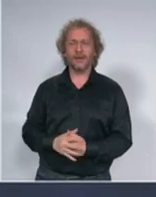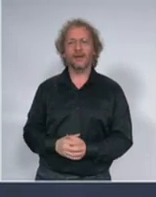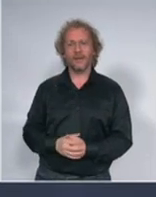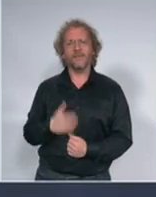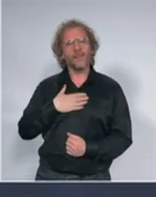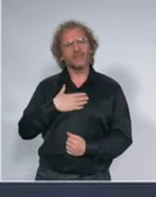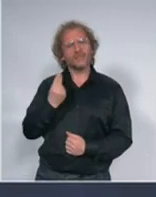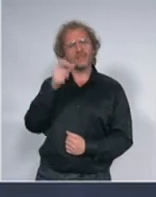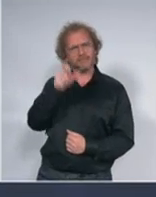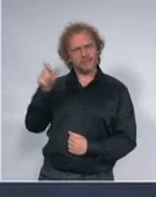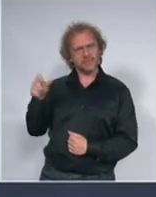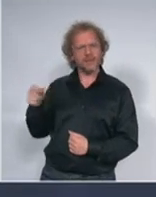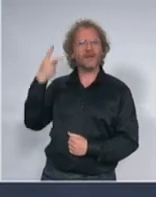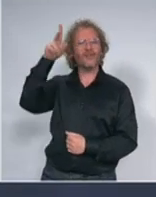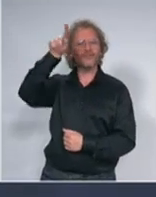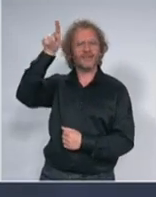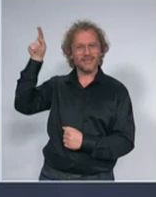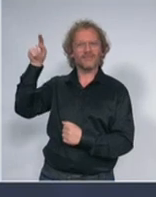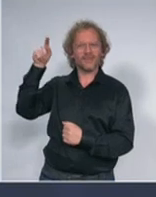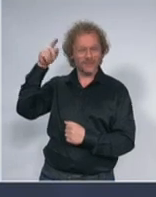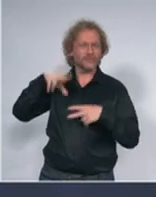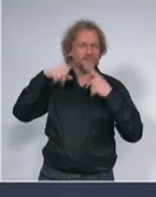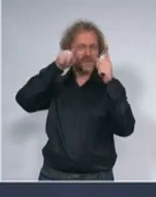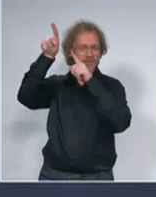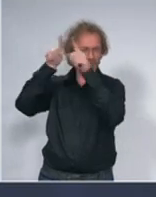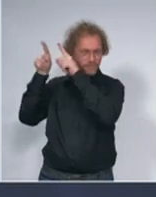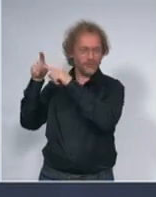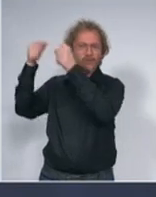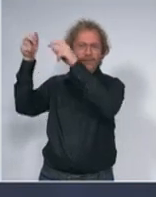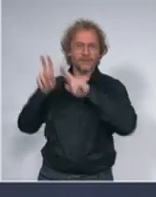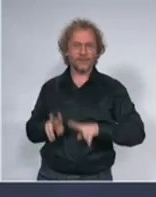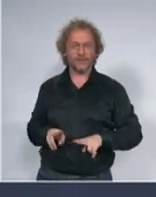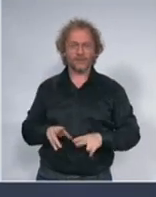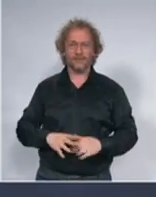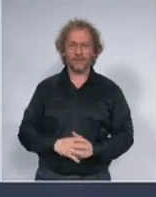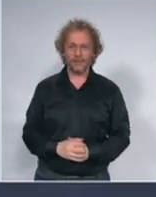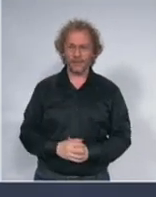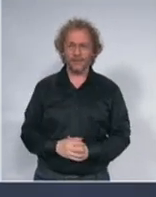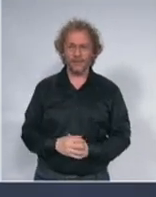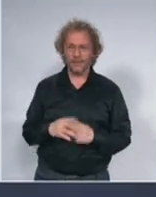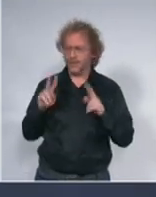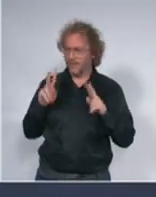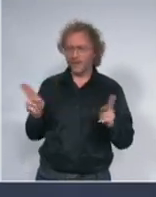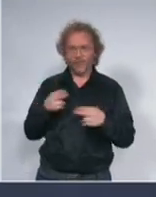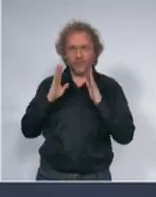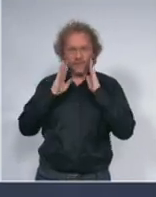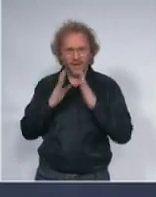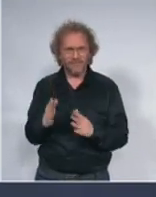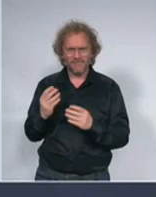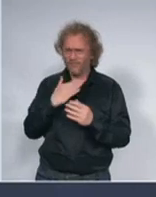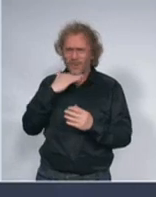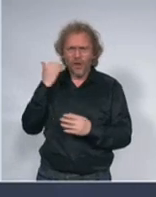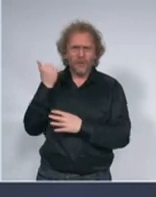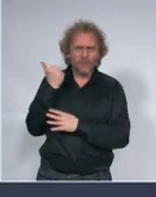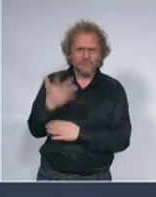živjela i boravila u inostranstvu. Dakle, zaista neverovatan broj, neočekivan,